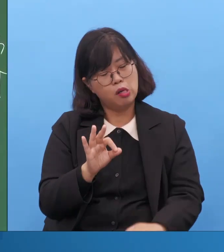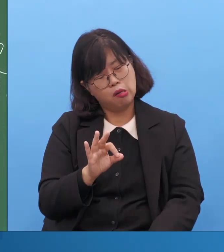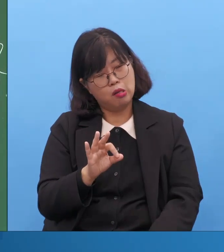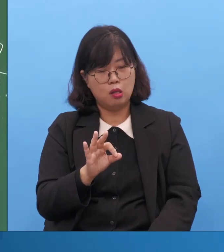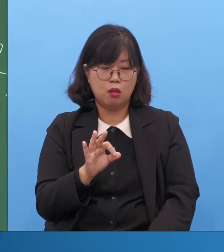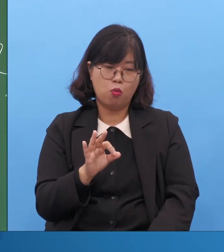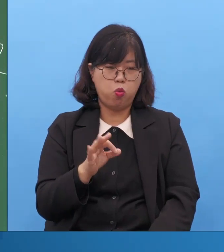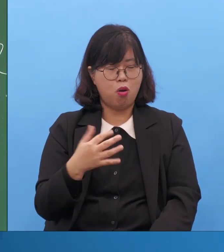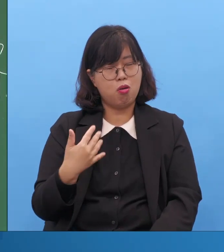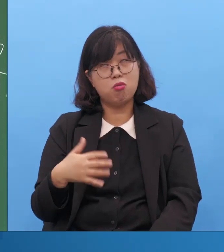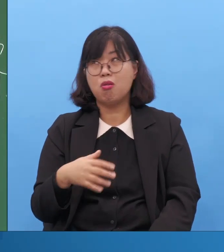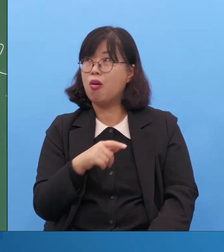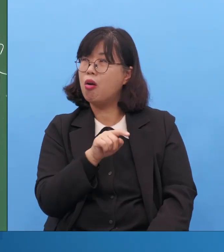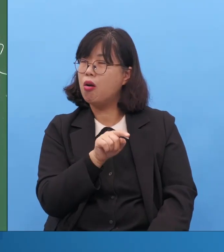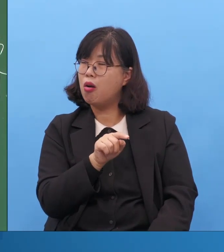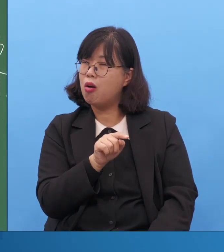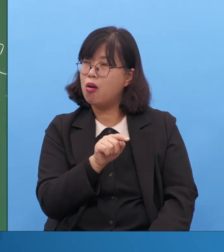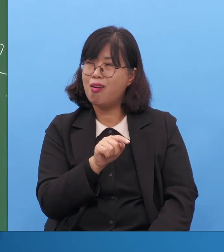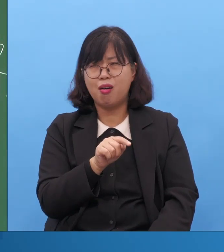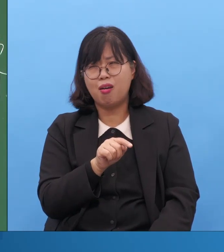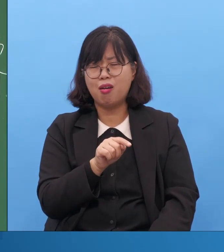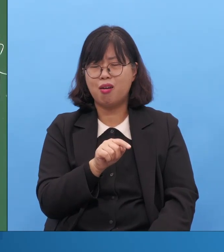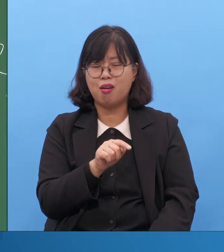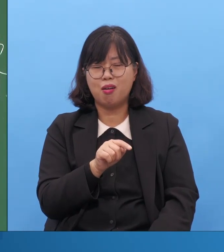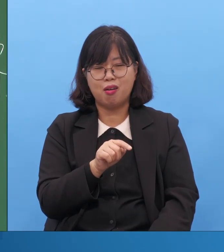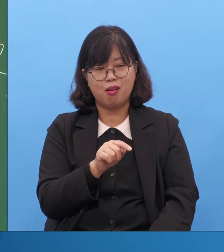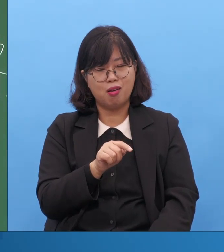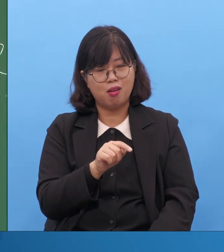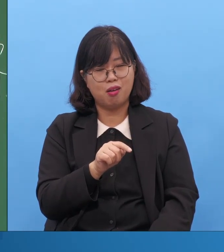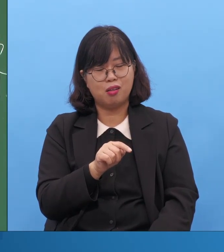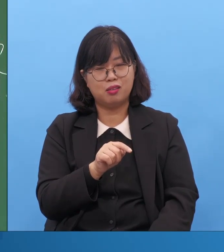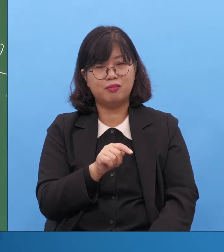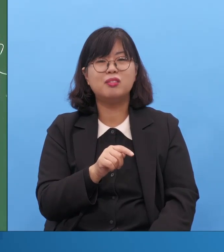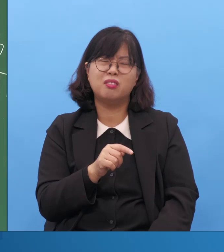확신하면 교회가 문제 오지 않을까 전만의 말씀입니다.